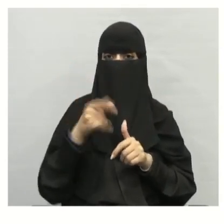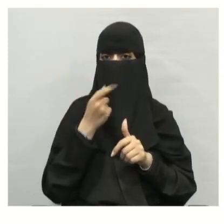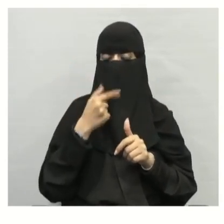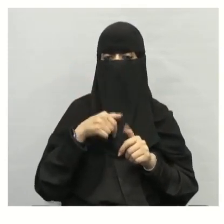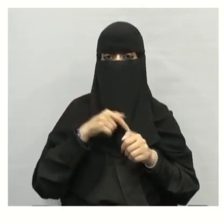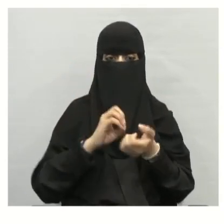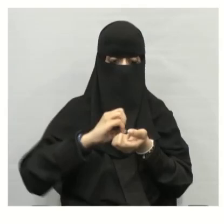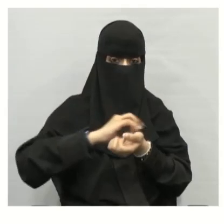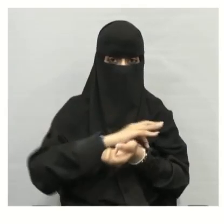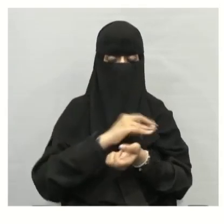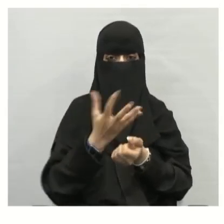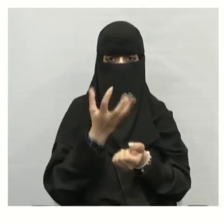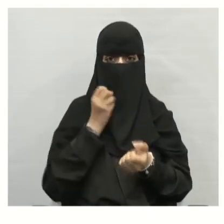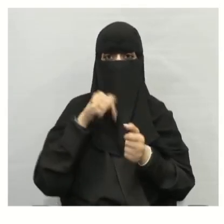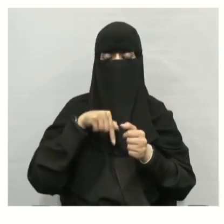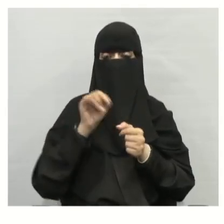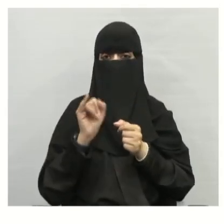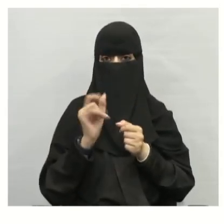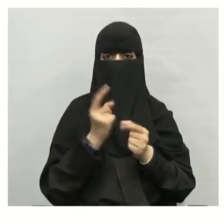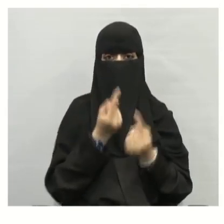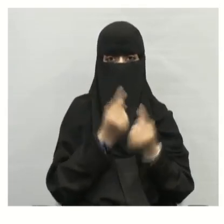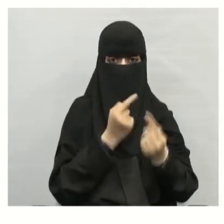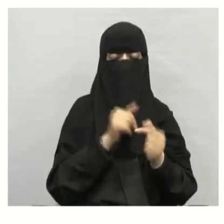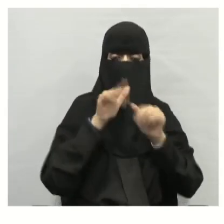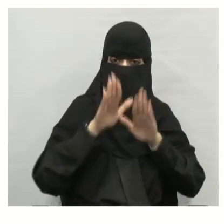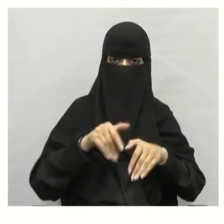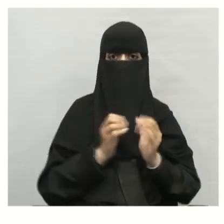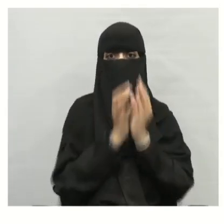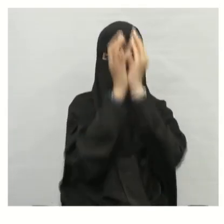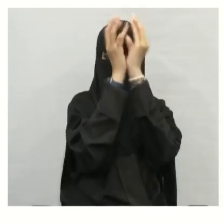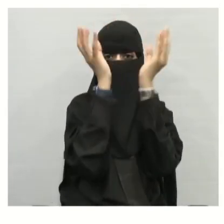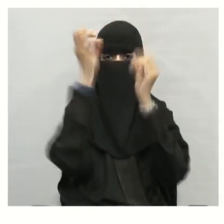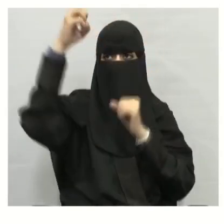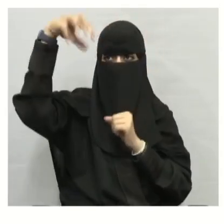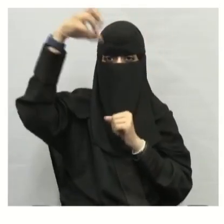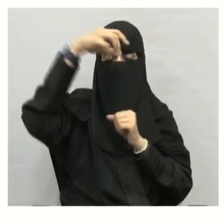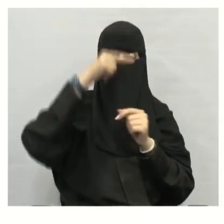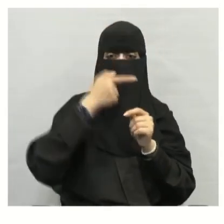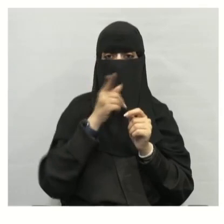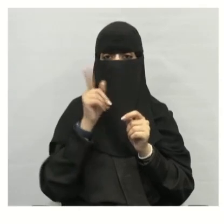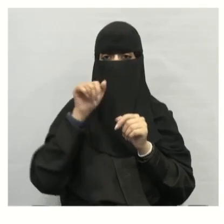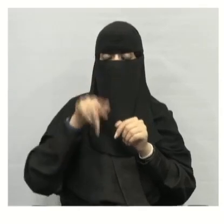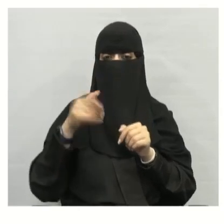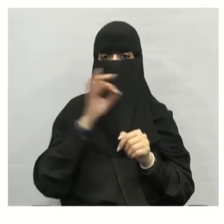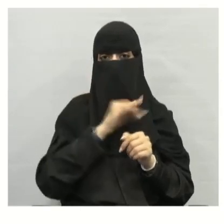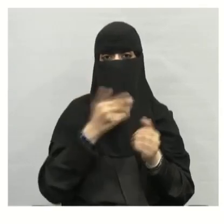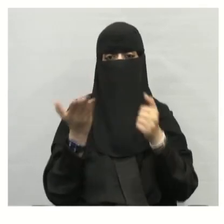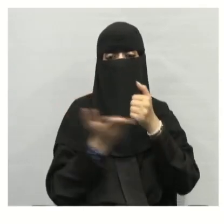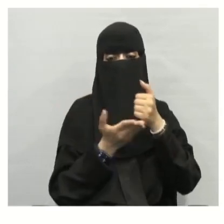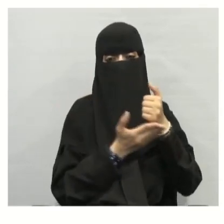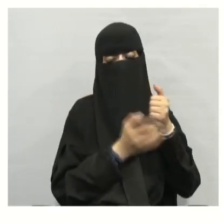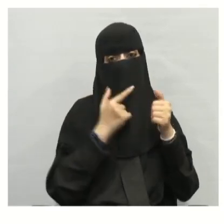السرطان تستخلص من نباتات هذه النباتات موجودة في الغابات المطيرة إذن الغابات المطيرة قطعها